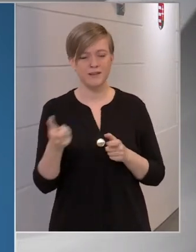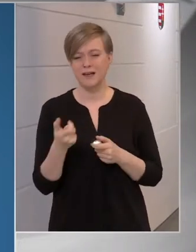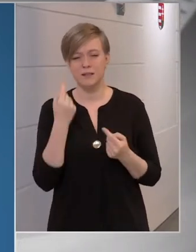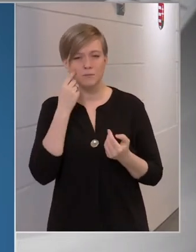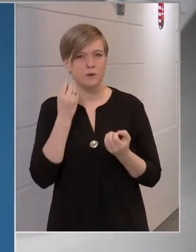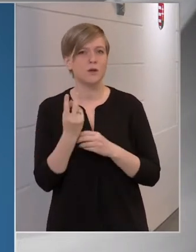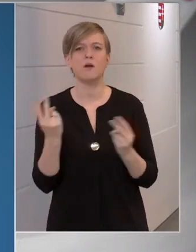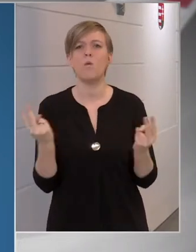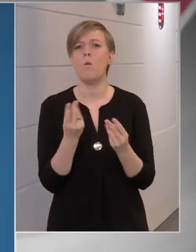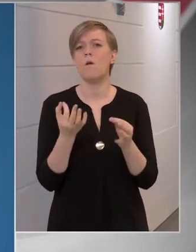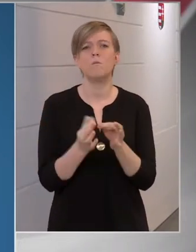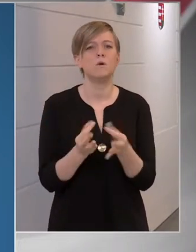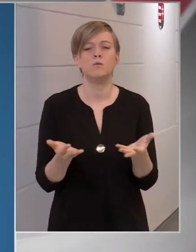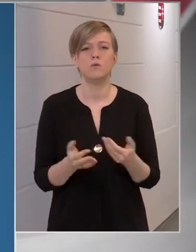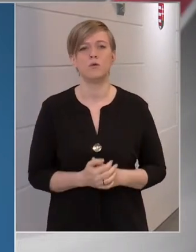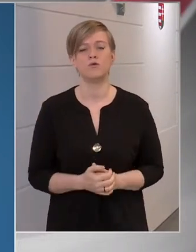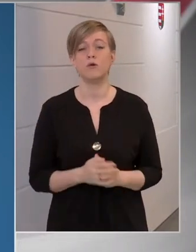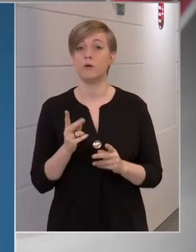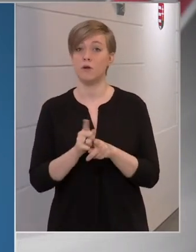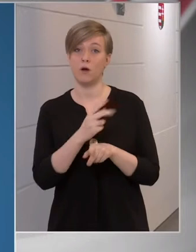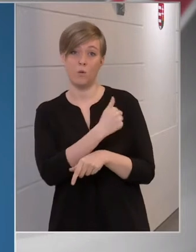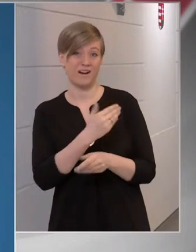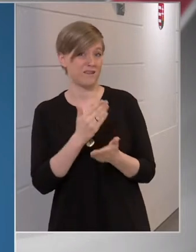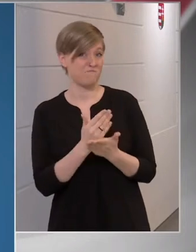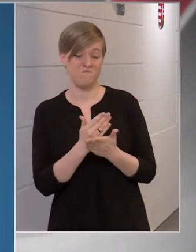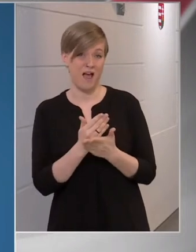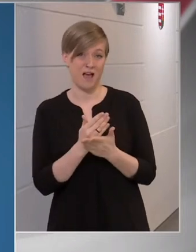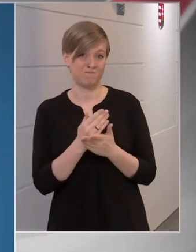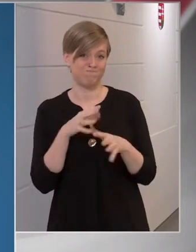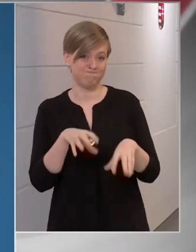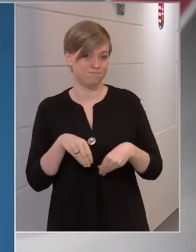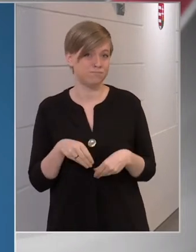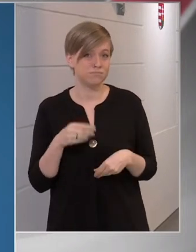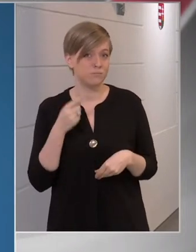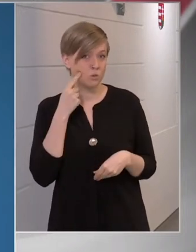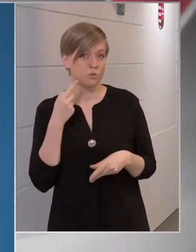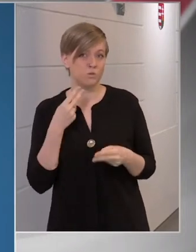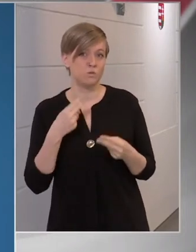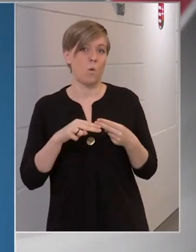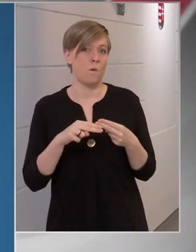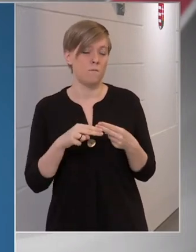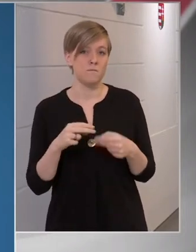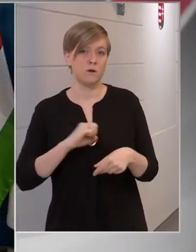pontosan hol vannak. Van olyan kórház, amely már nem tud több COVID-beteget fogadni?